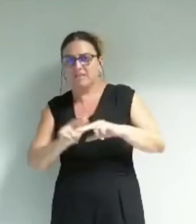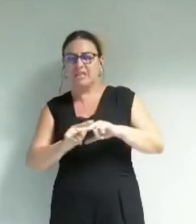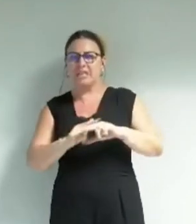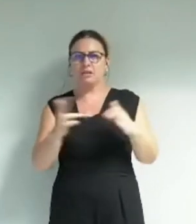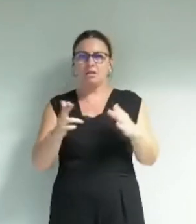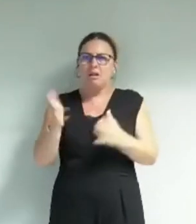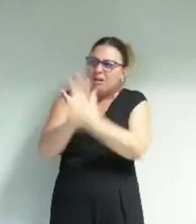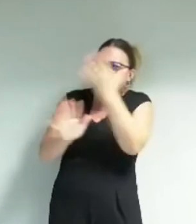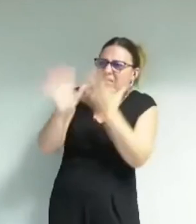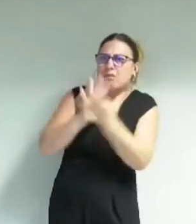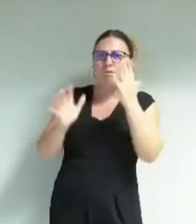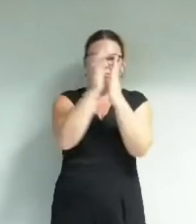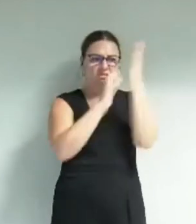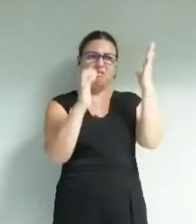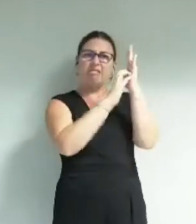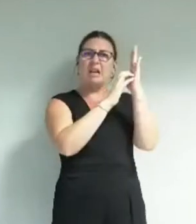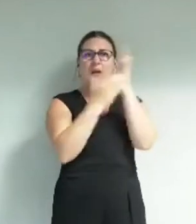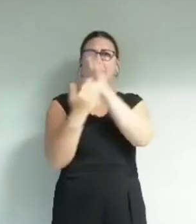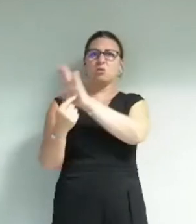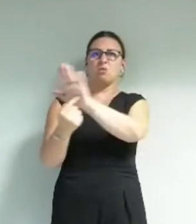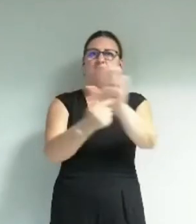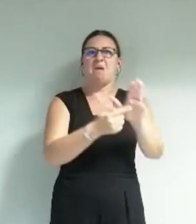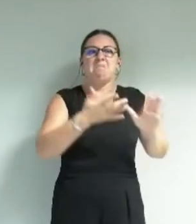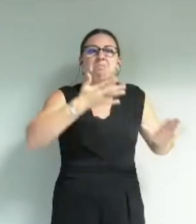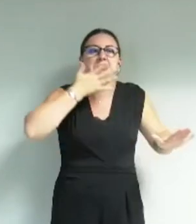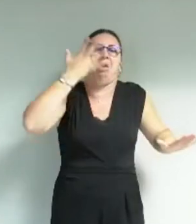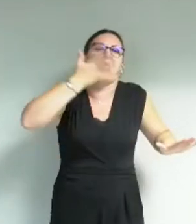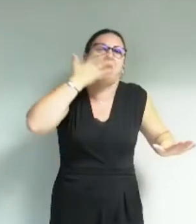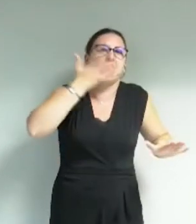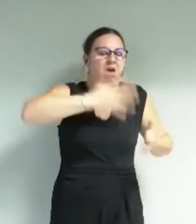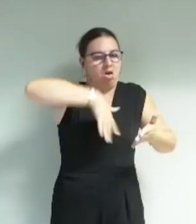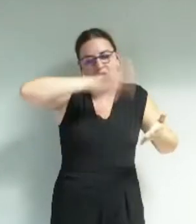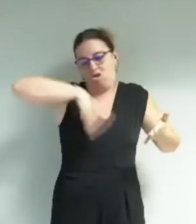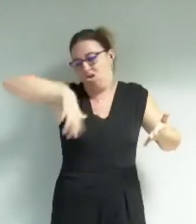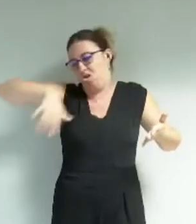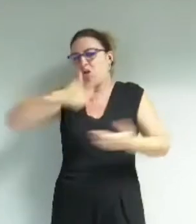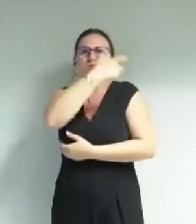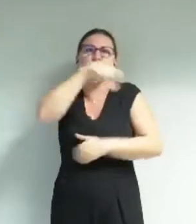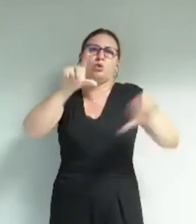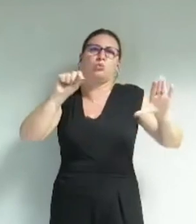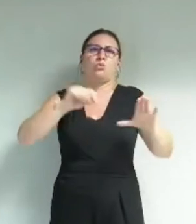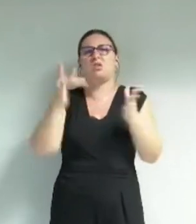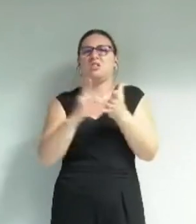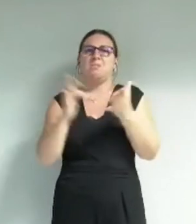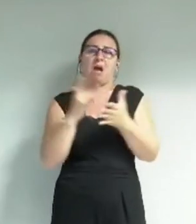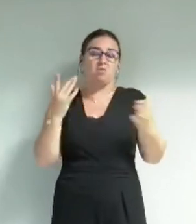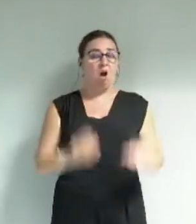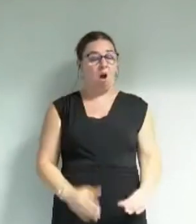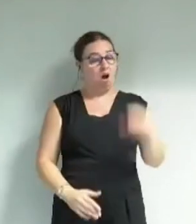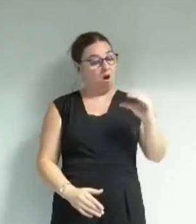décrivez là ce que cette délibération verbeuse bureaucratique de 270 pages déjà en soi